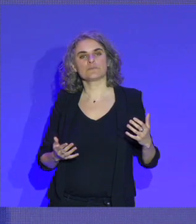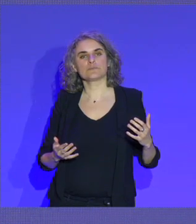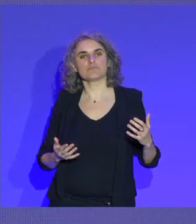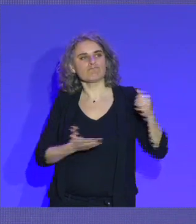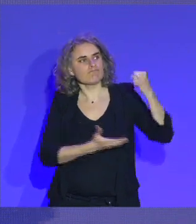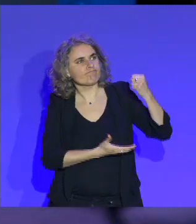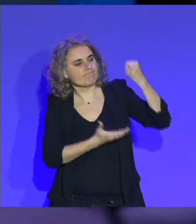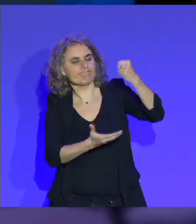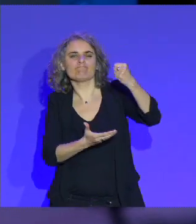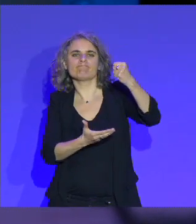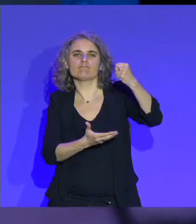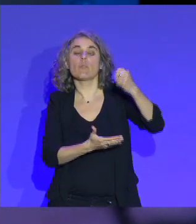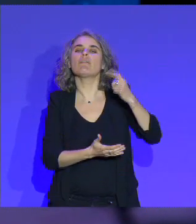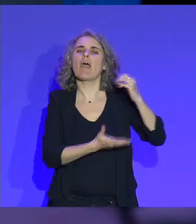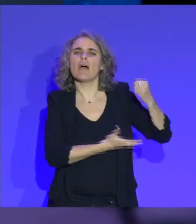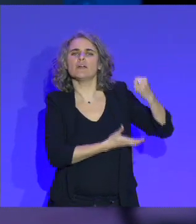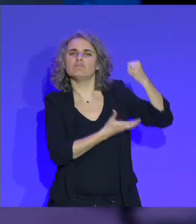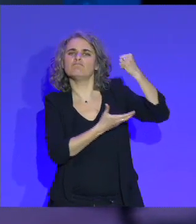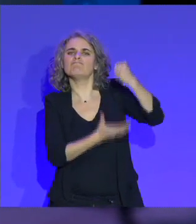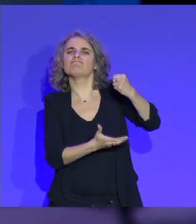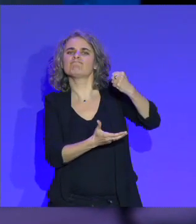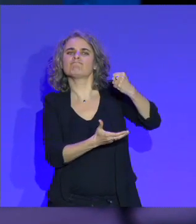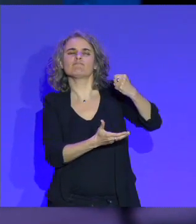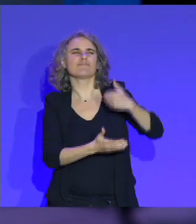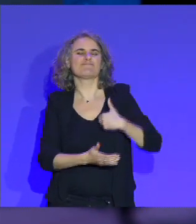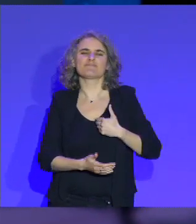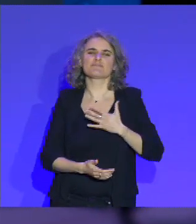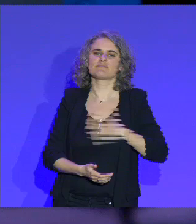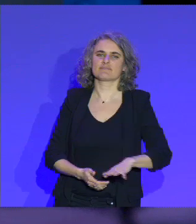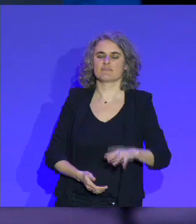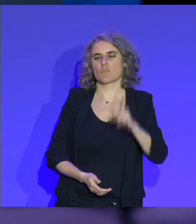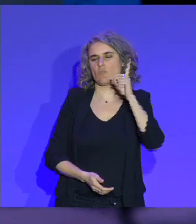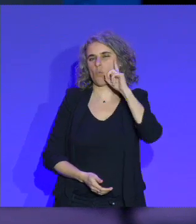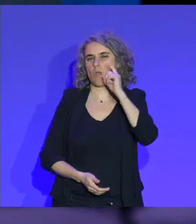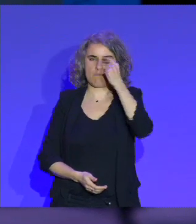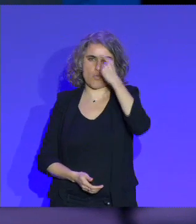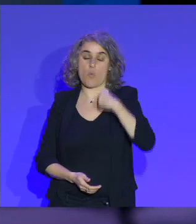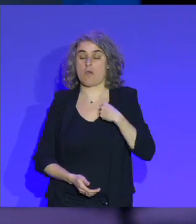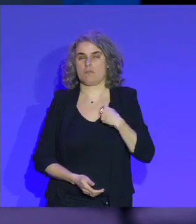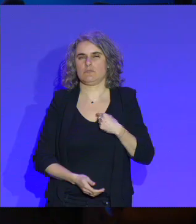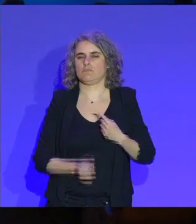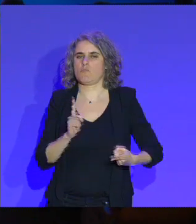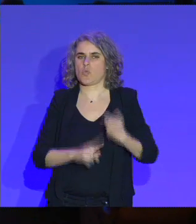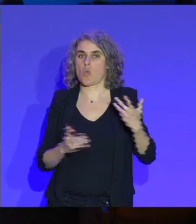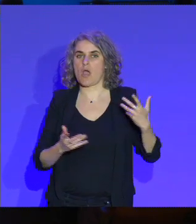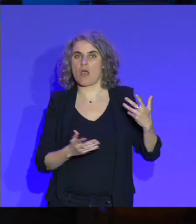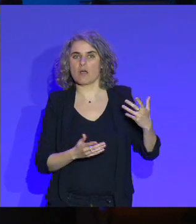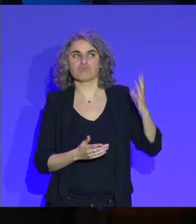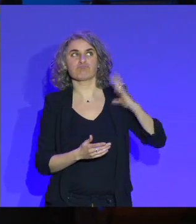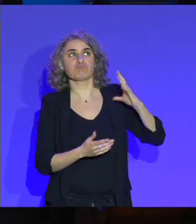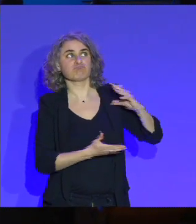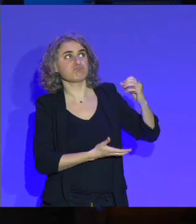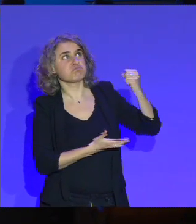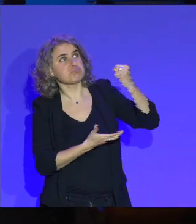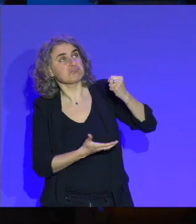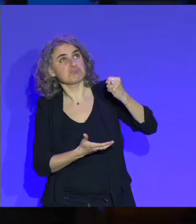Moi, je n'aime pas cette expression, pour vous dire la vérité. Parce que la façon dont on devrait l'aborder, ça ne devrait pas être l'héritage. Au fond, c'est l